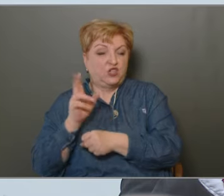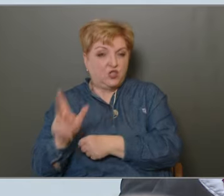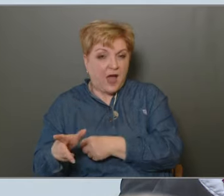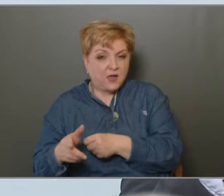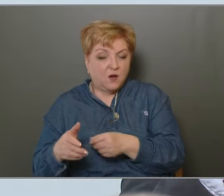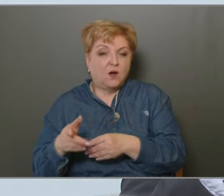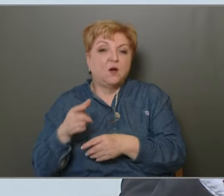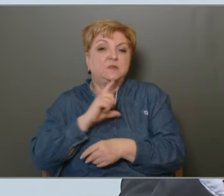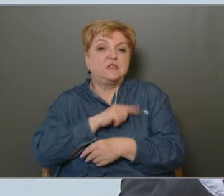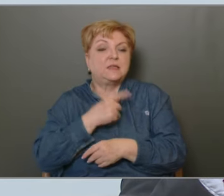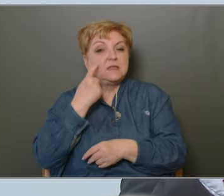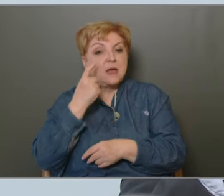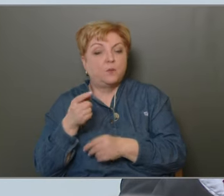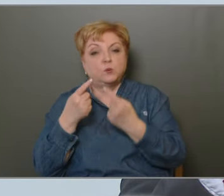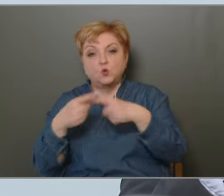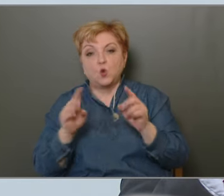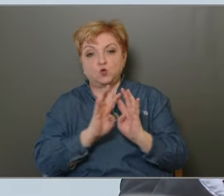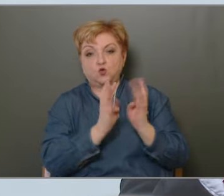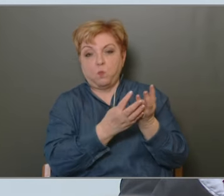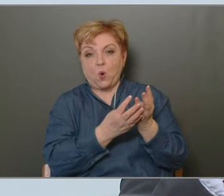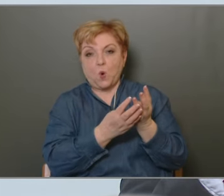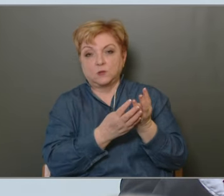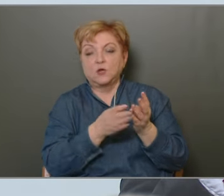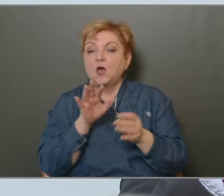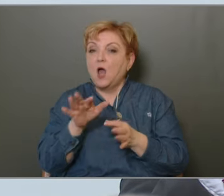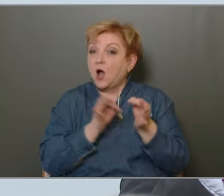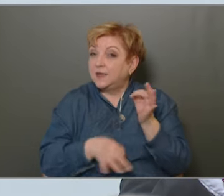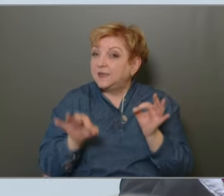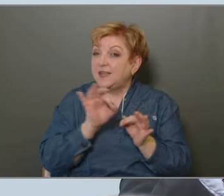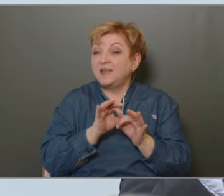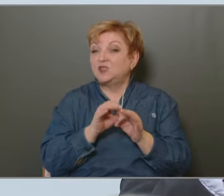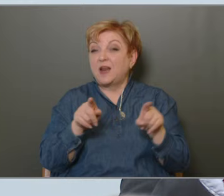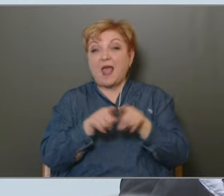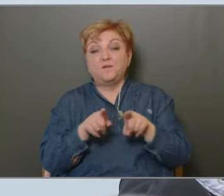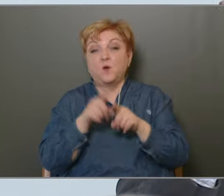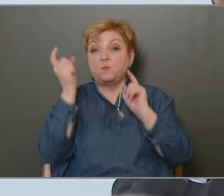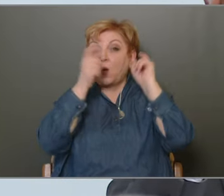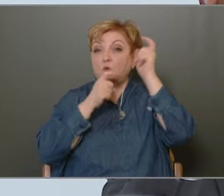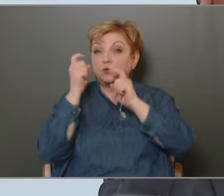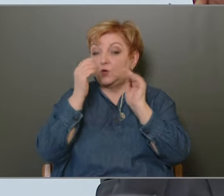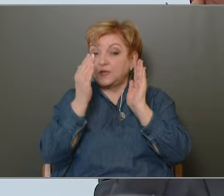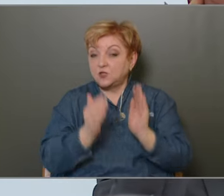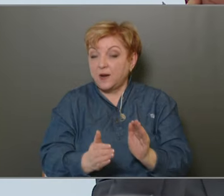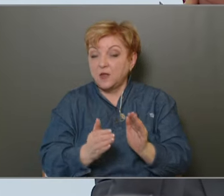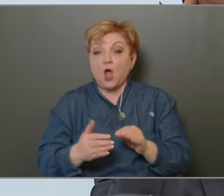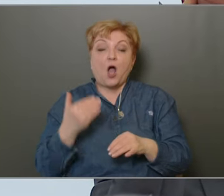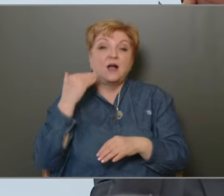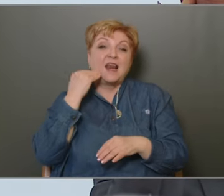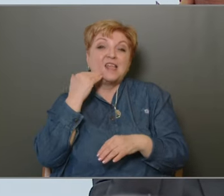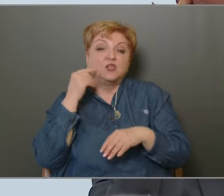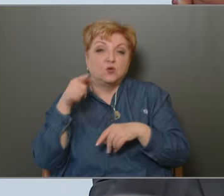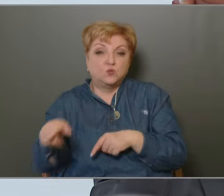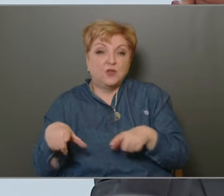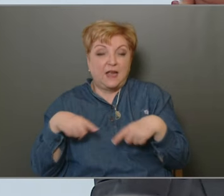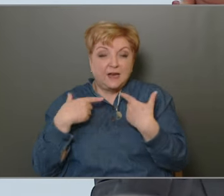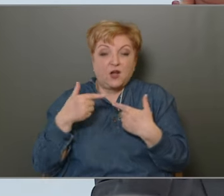pszichiátriai szempontból, egy külön csoport, akikre teljesen egyforma gondolkodás jellemző, akár az Egyesült Államokban ilyenek, vagy